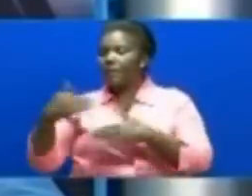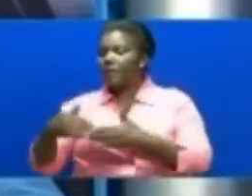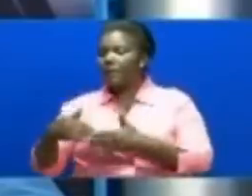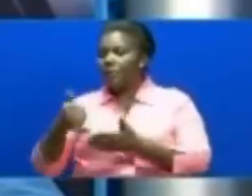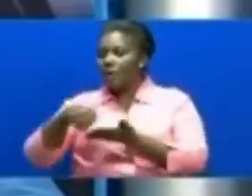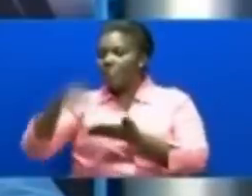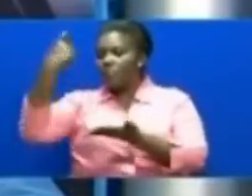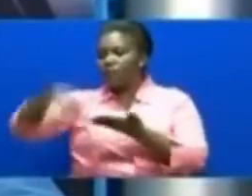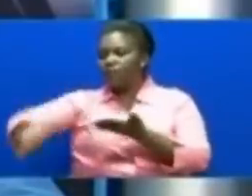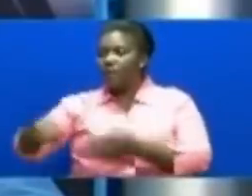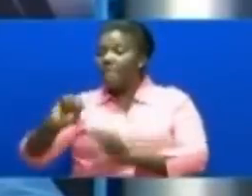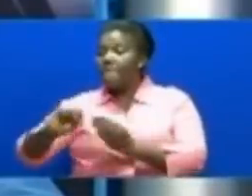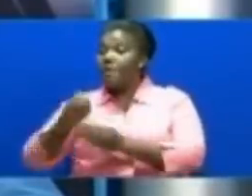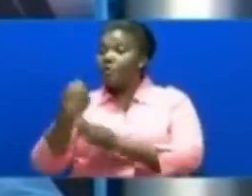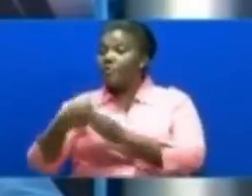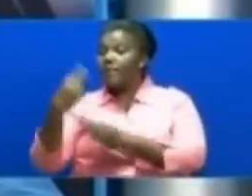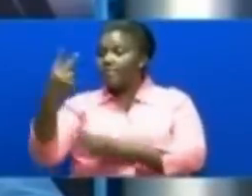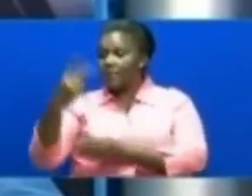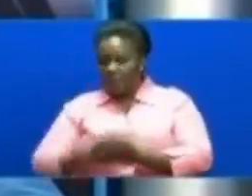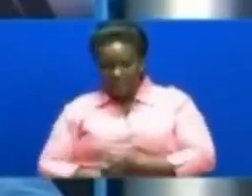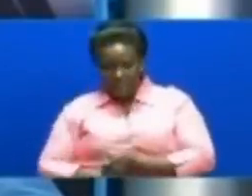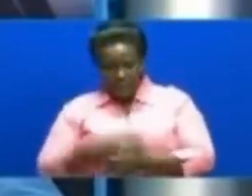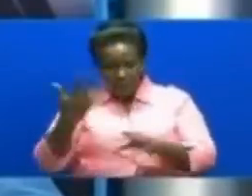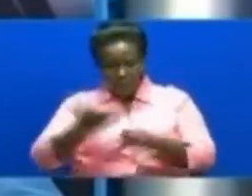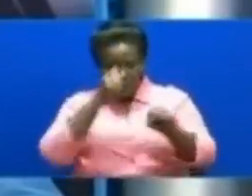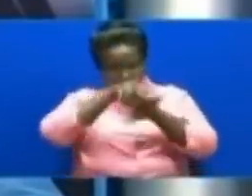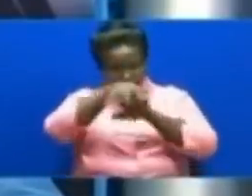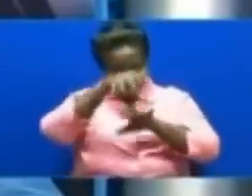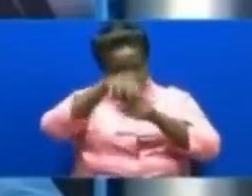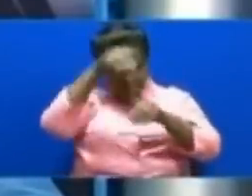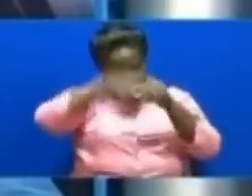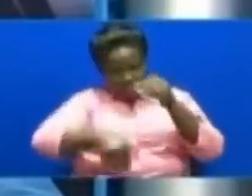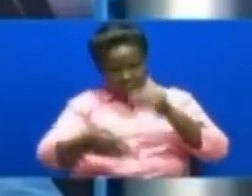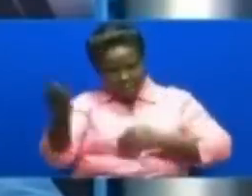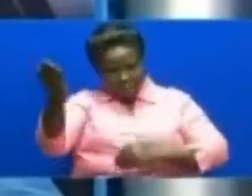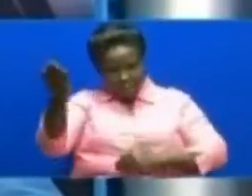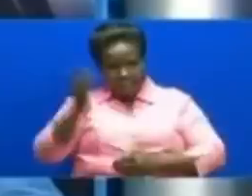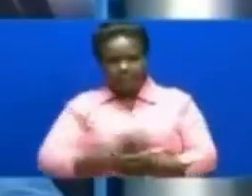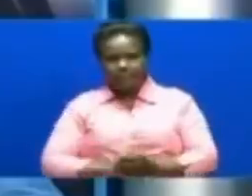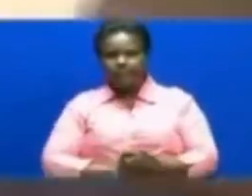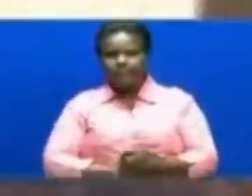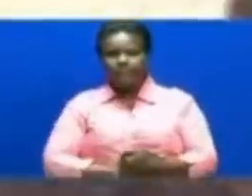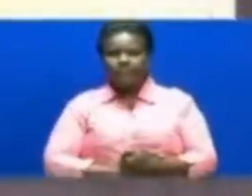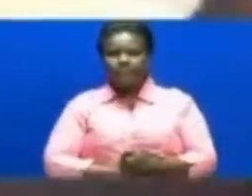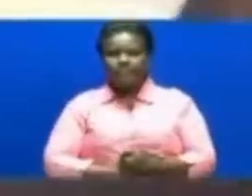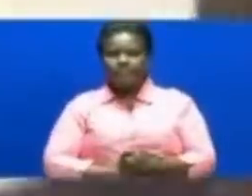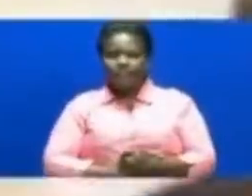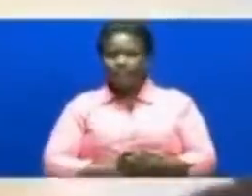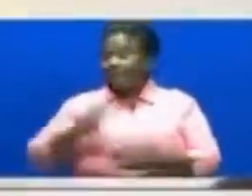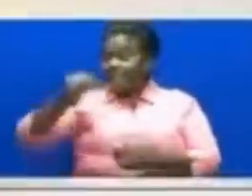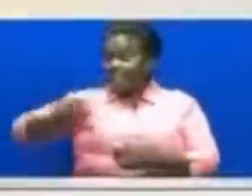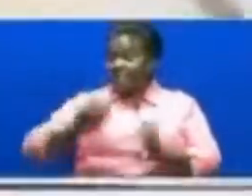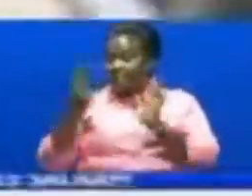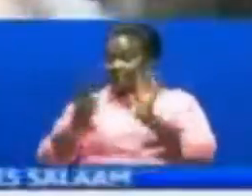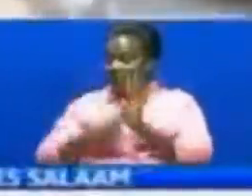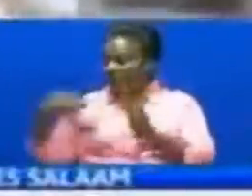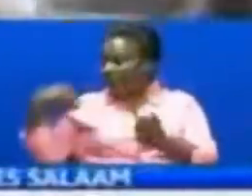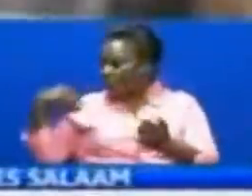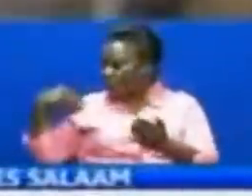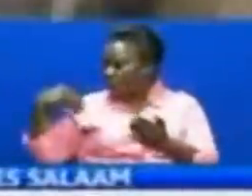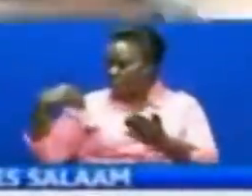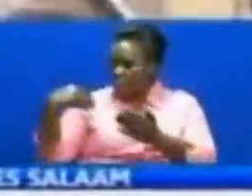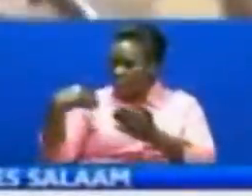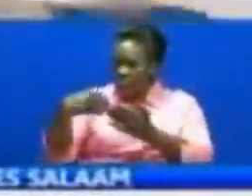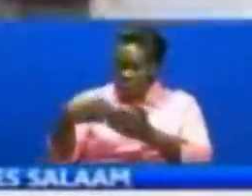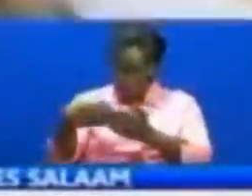miambili Tarifa ya mwandishi wetu Emanuel Samuel Inarifu zaidi Ni miezi saba Tangu muandishi Eric Kabendera